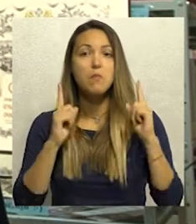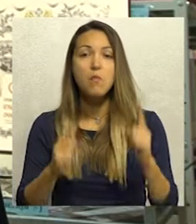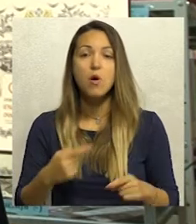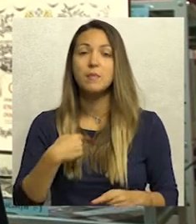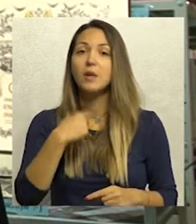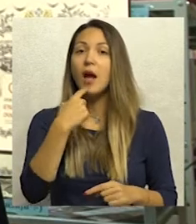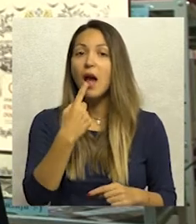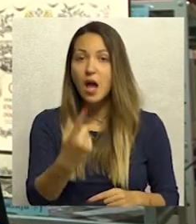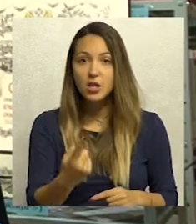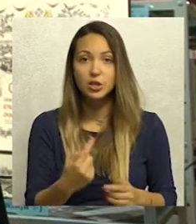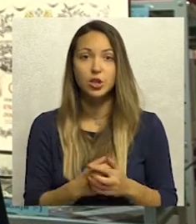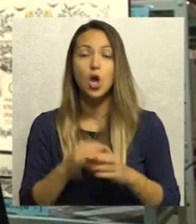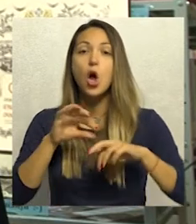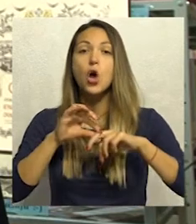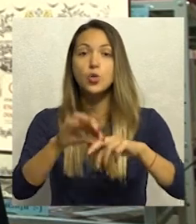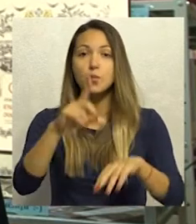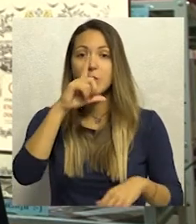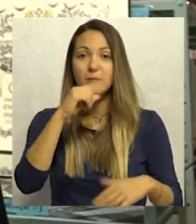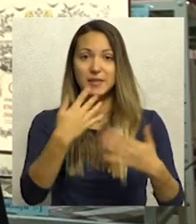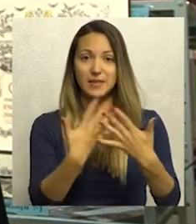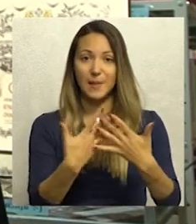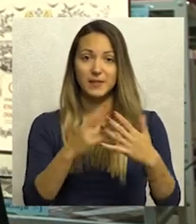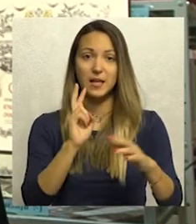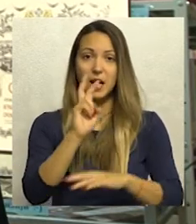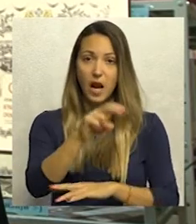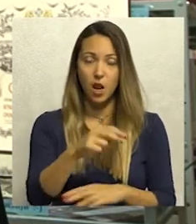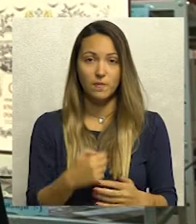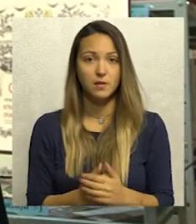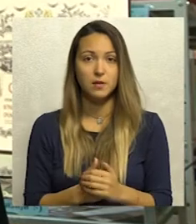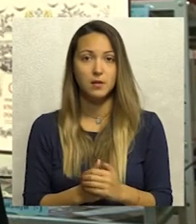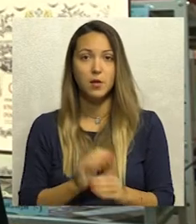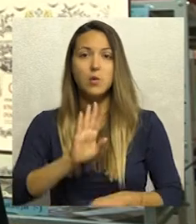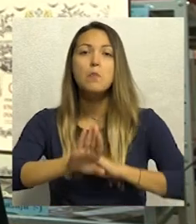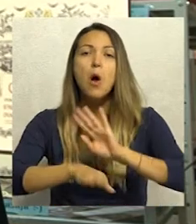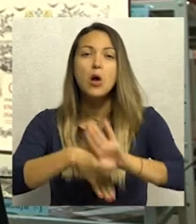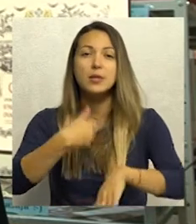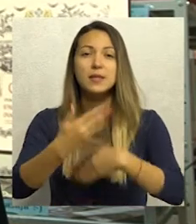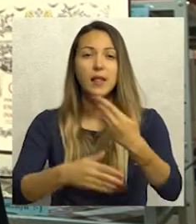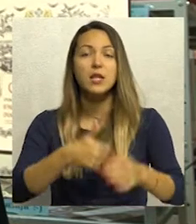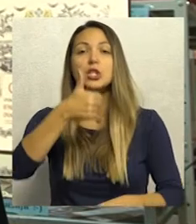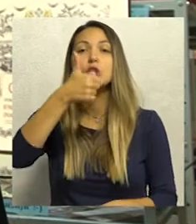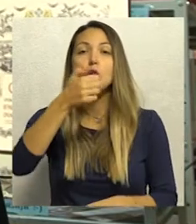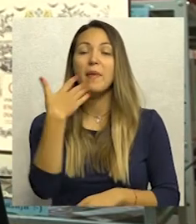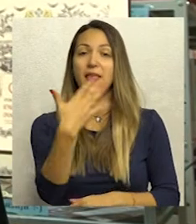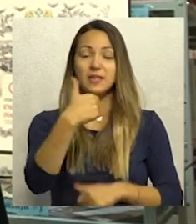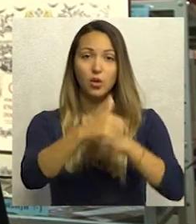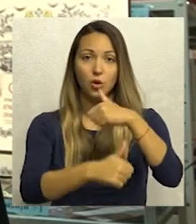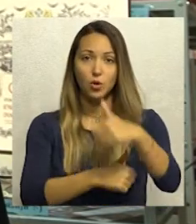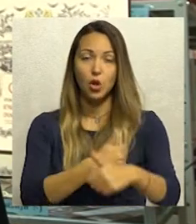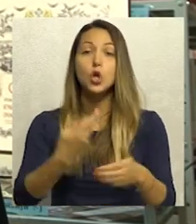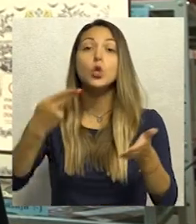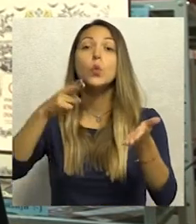da je rukovodstvo opštine Srenskih Karlovaca posle, evo, 150 godina, juna